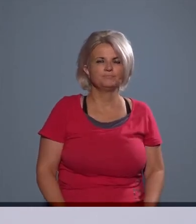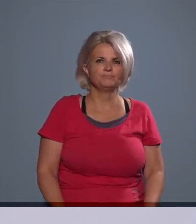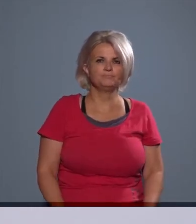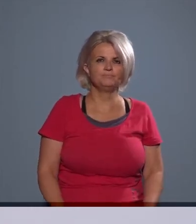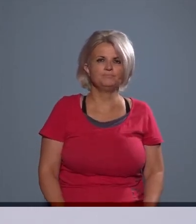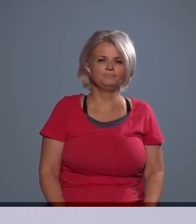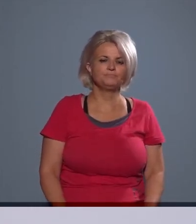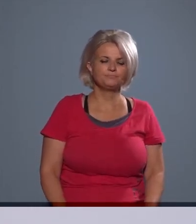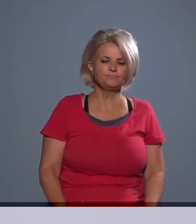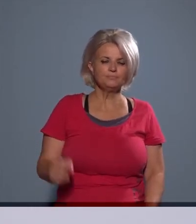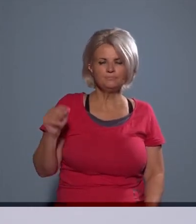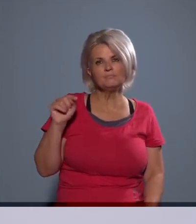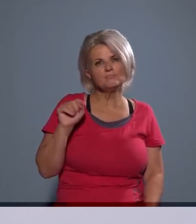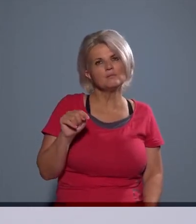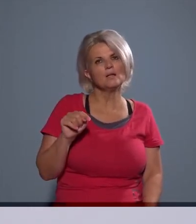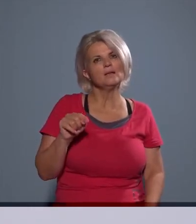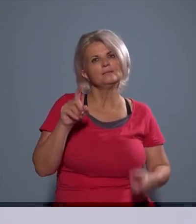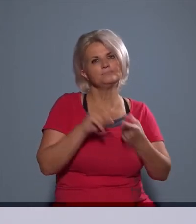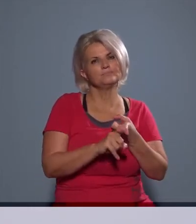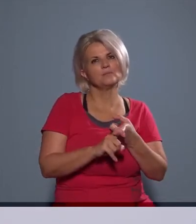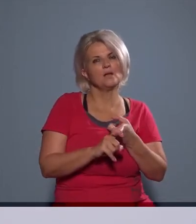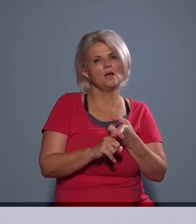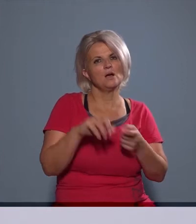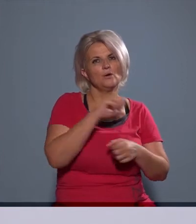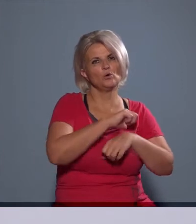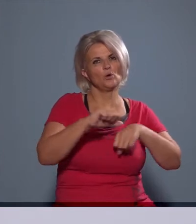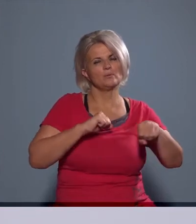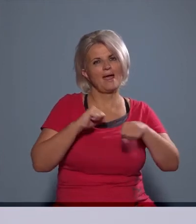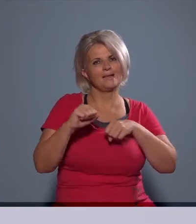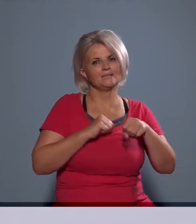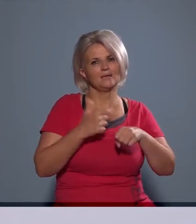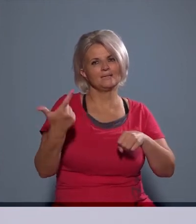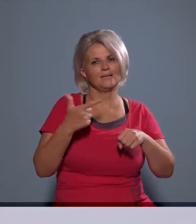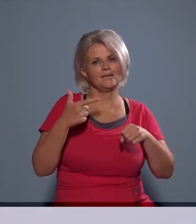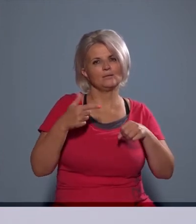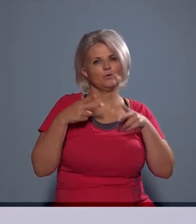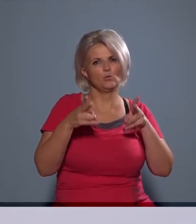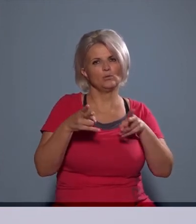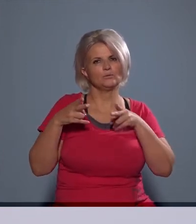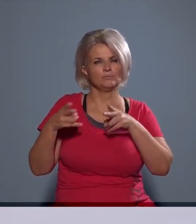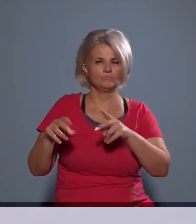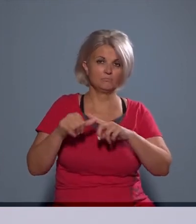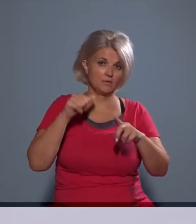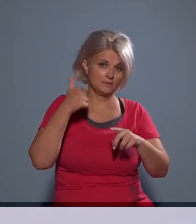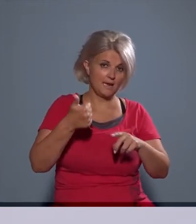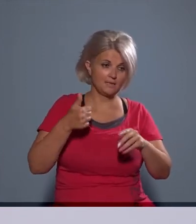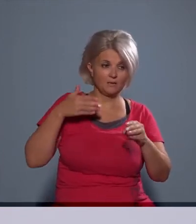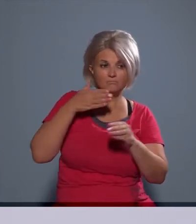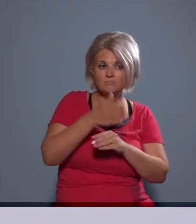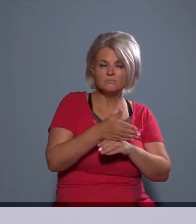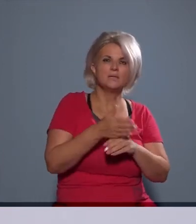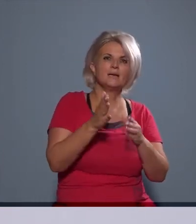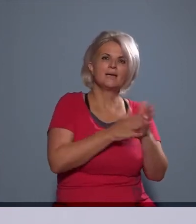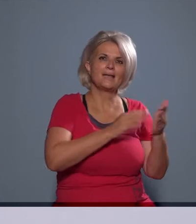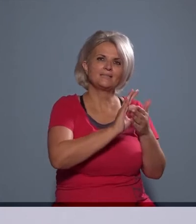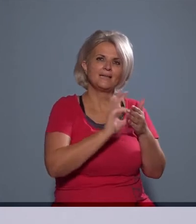Ezekben a vonatkozásokban az önkormányzat leginkább két úton járt. Az egyik az, hogy a kezdetektől fogva már, mint most